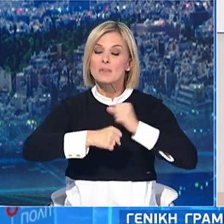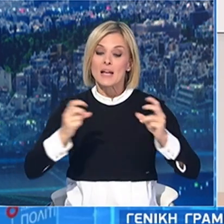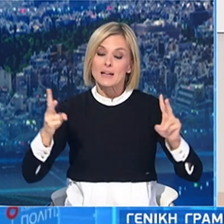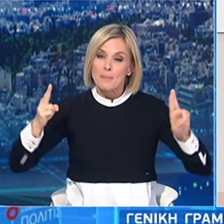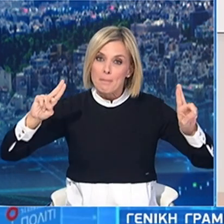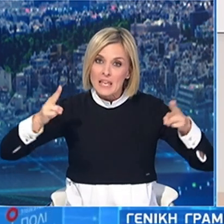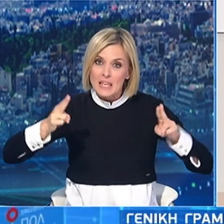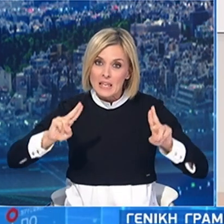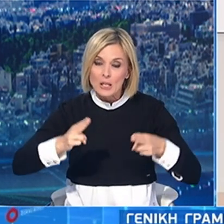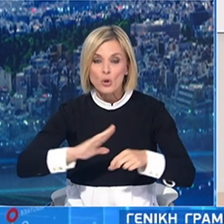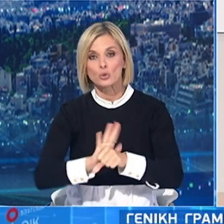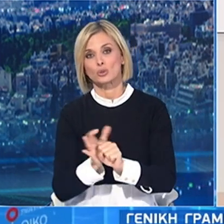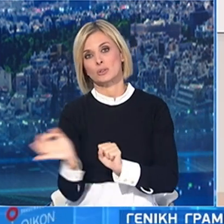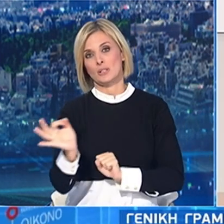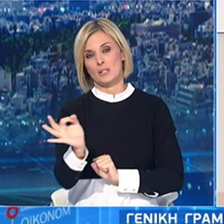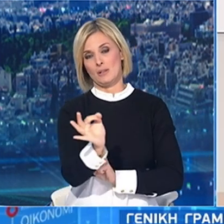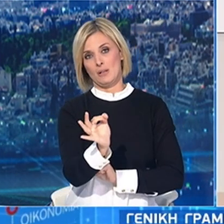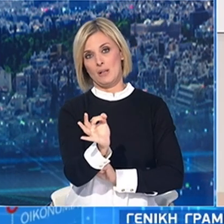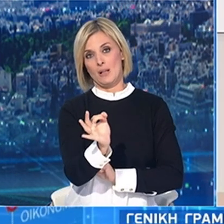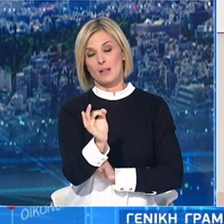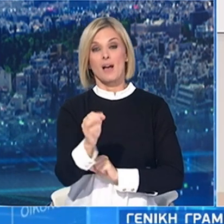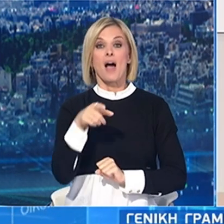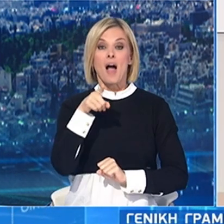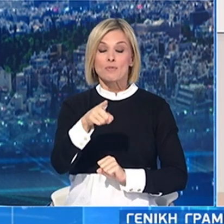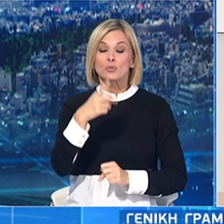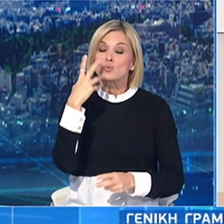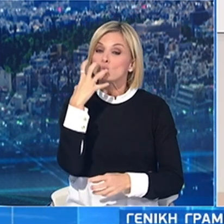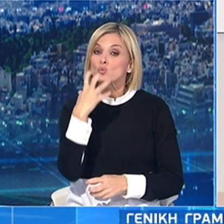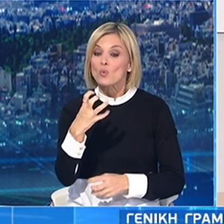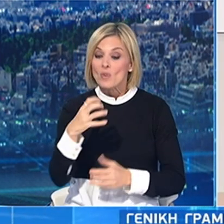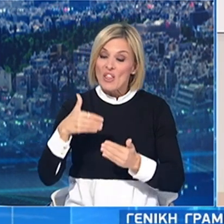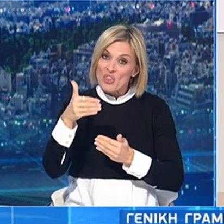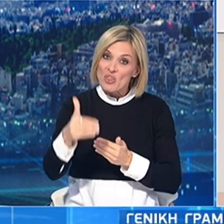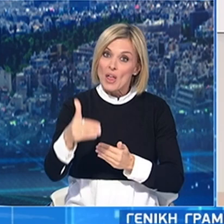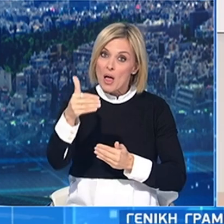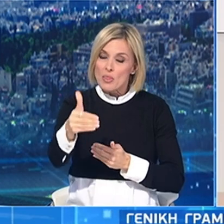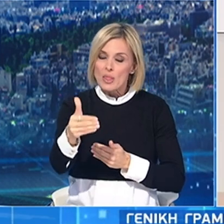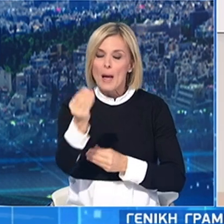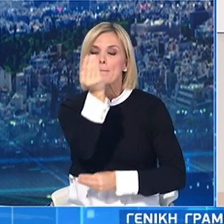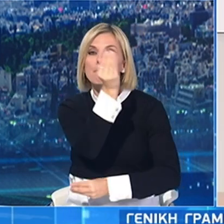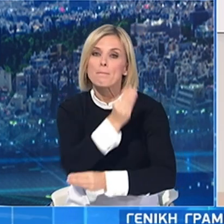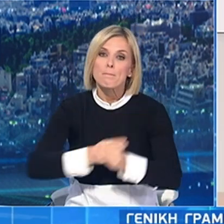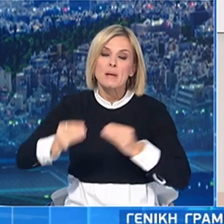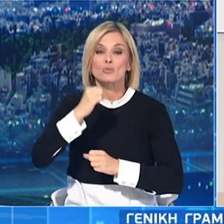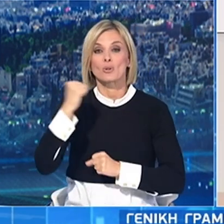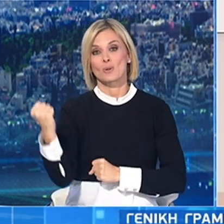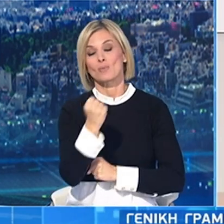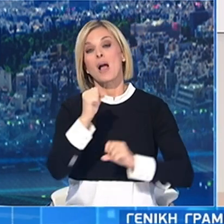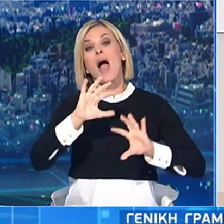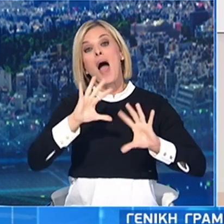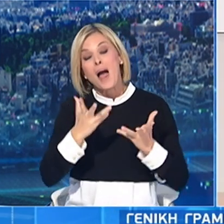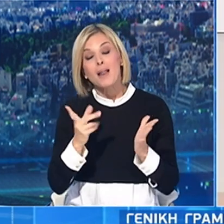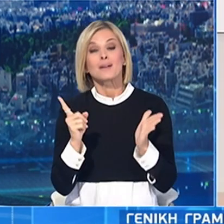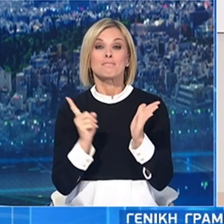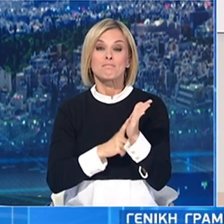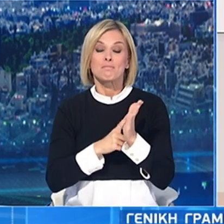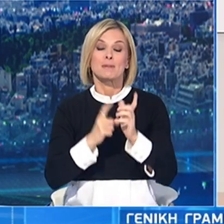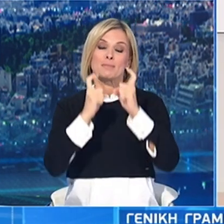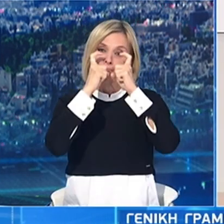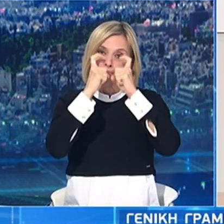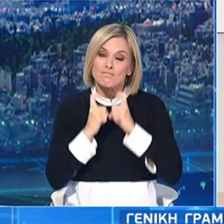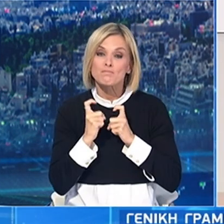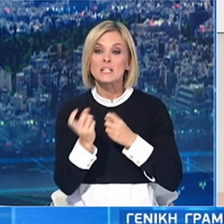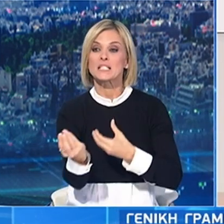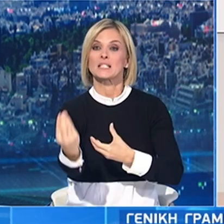ανακοπής του ρυθμού μετάδοσης. Μια προσπάθεια που θα ενταθεί τις επόμενες ημέρες, αλλά για να έχει το επιθυμητό αποτέλεσμα χρειάζεται η